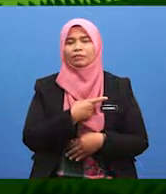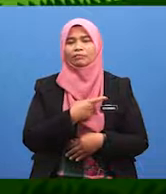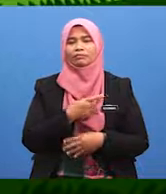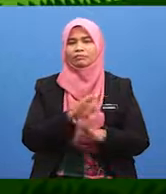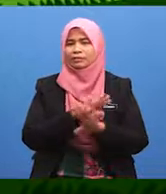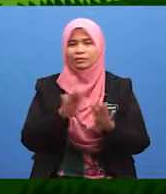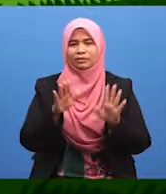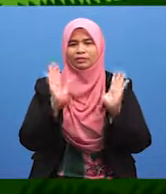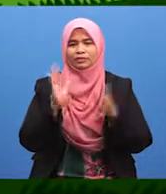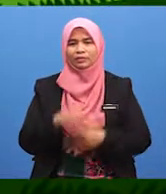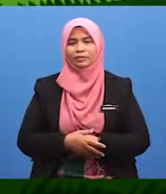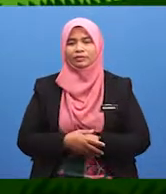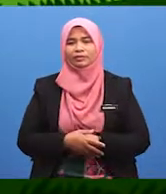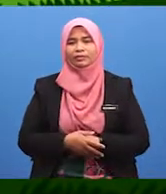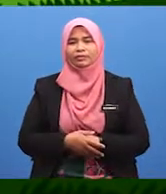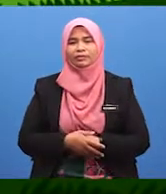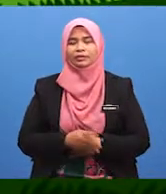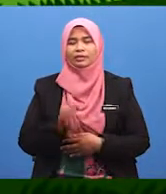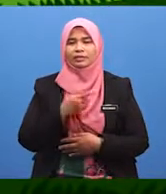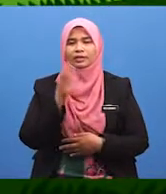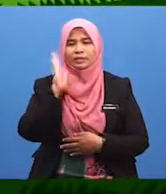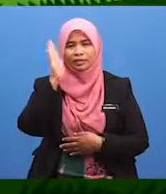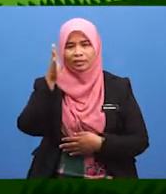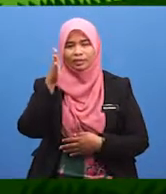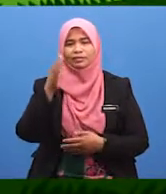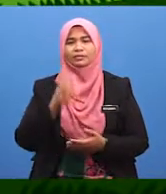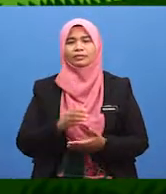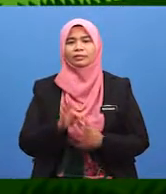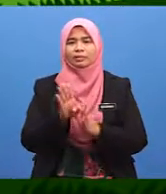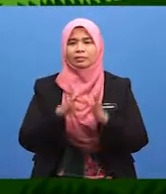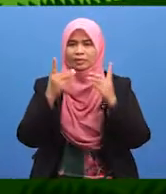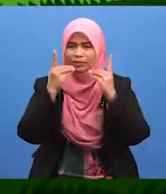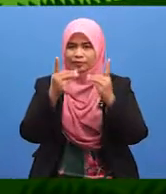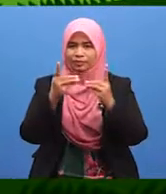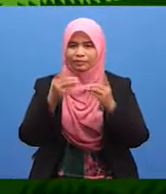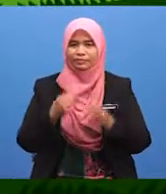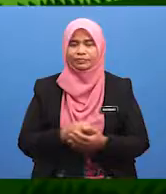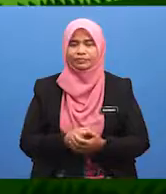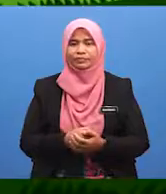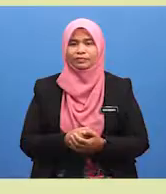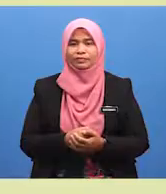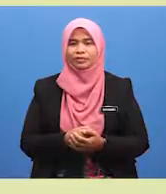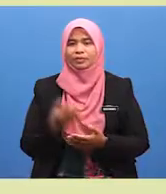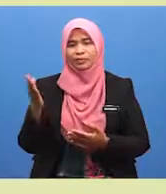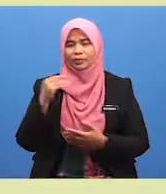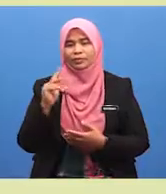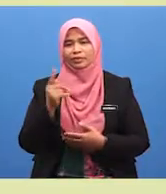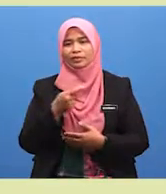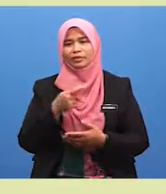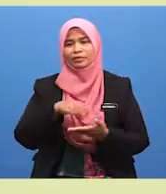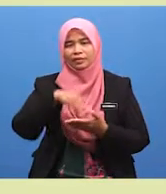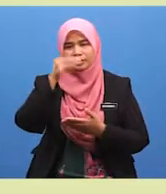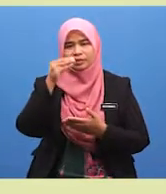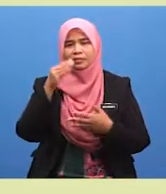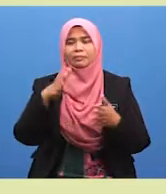meninggalkan solat, kita akan berdosa. Jom,